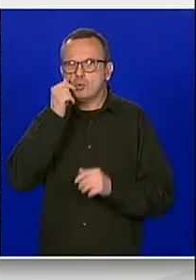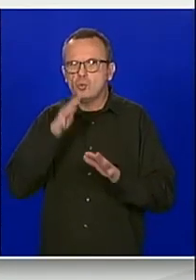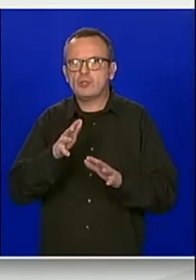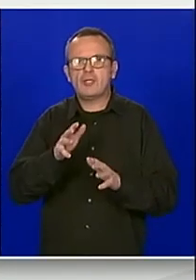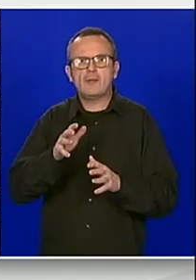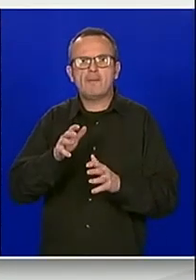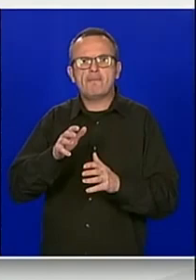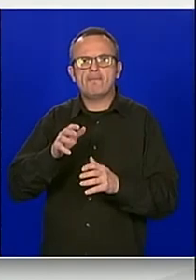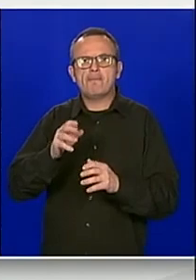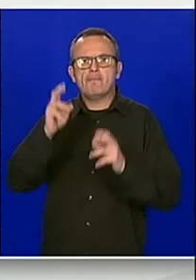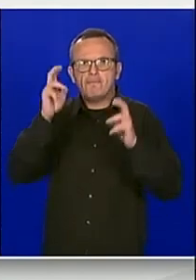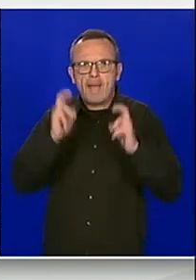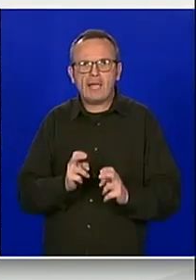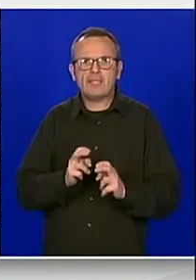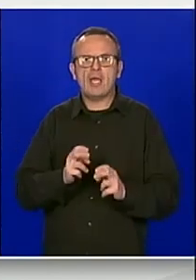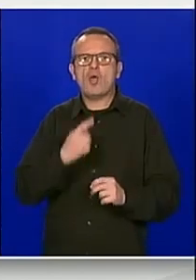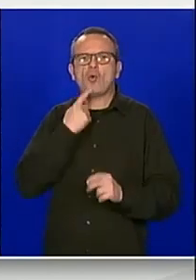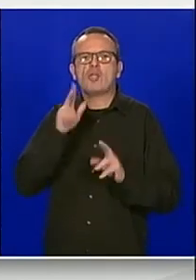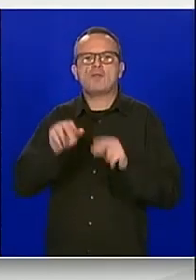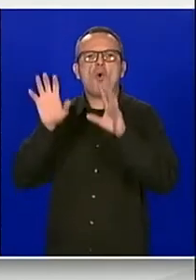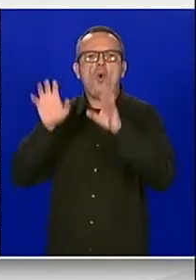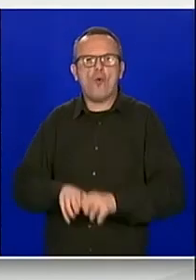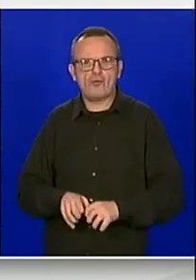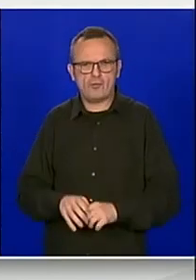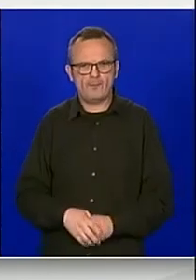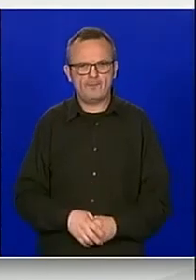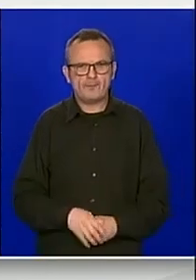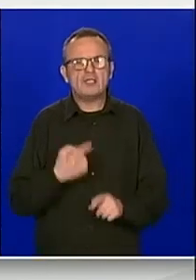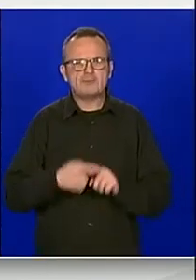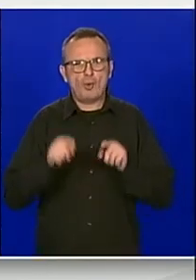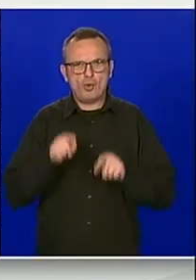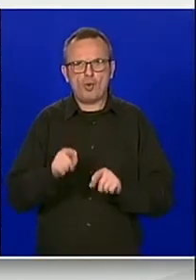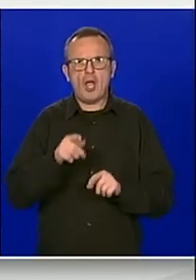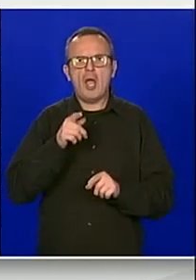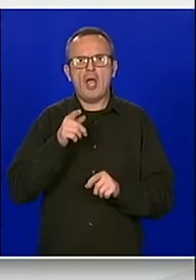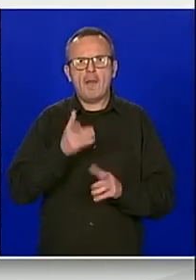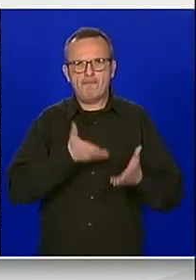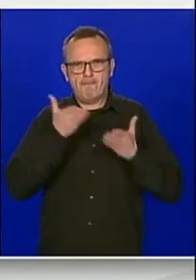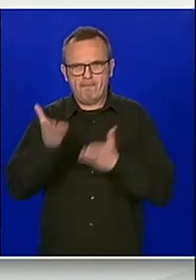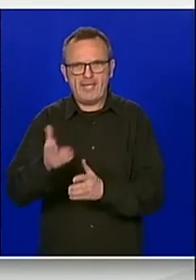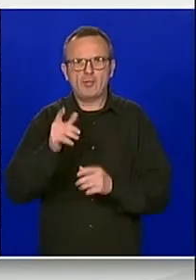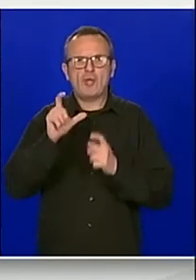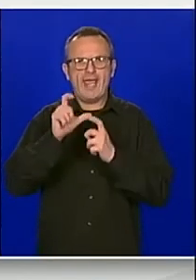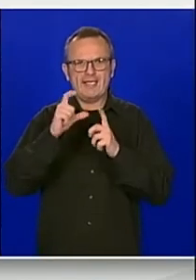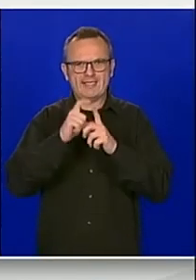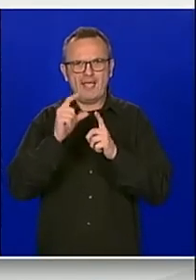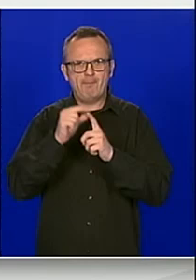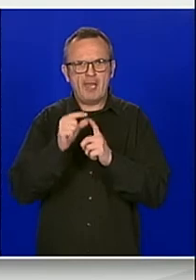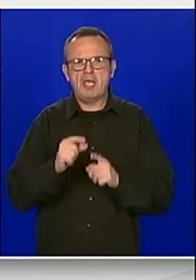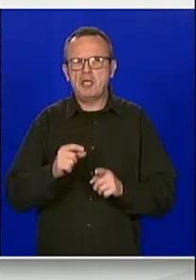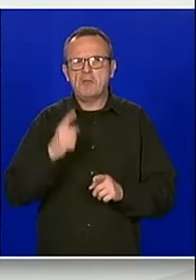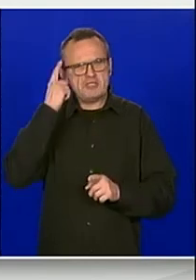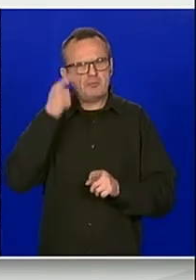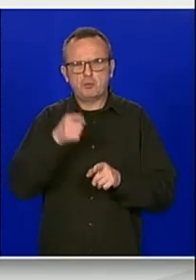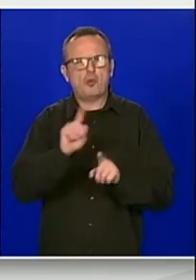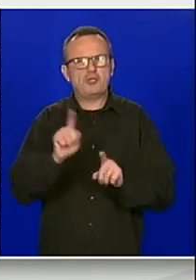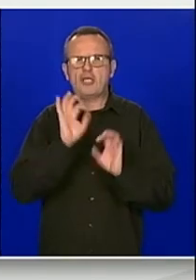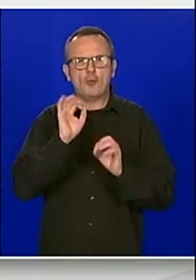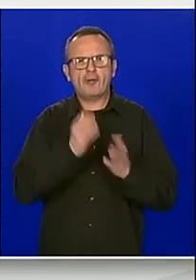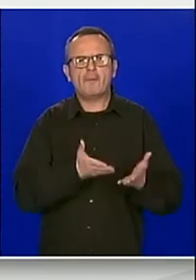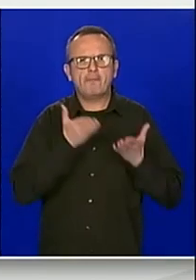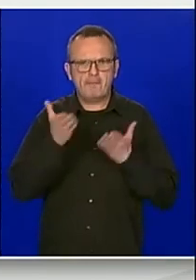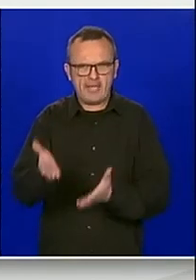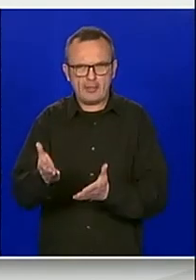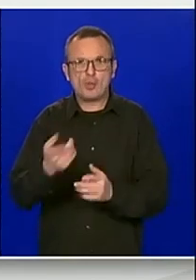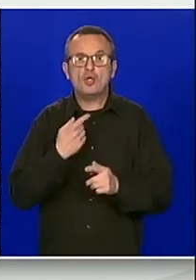Dakle, ovaj prijedlog SDP-a iz zelenog ljevog bloka smatramo neprimjerenim i političkim nekoretnim uvnim okolnostima kojima smo donijeli ozbiljne